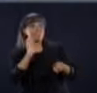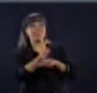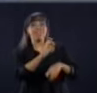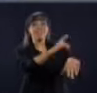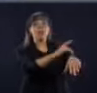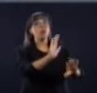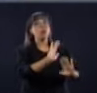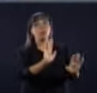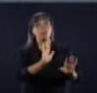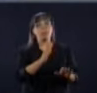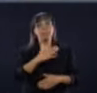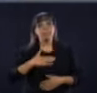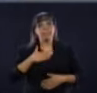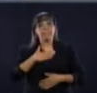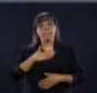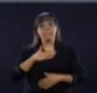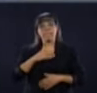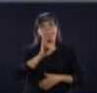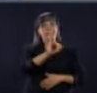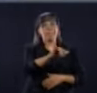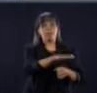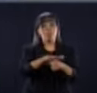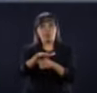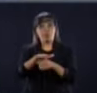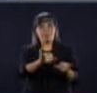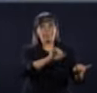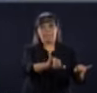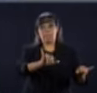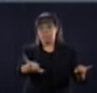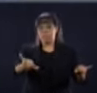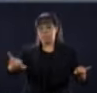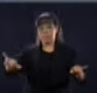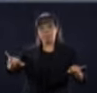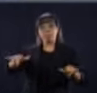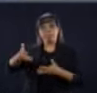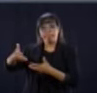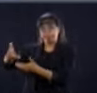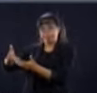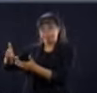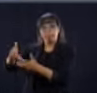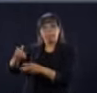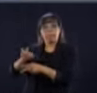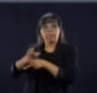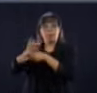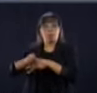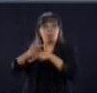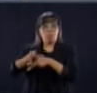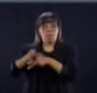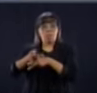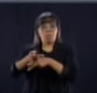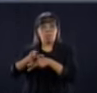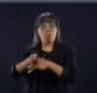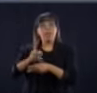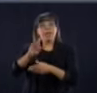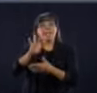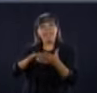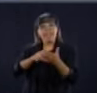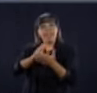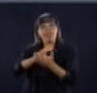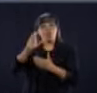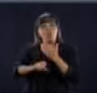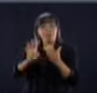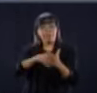Nous annonçons ce calendrier pour que les gens puissent se préparer, mais rien n'empêche le gouvernement